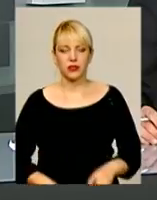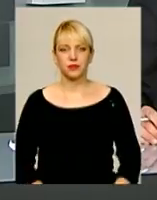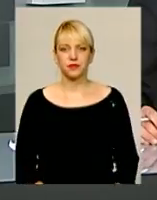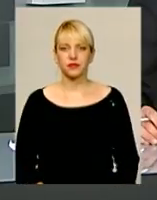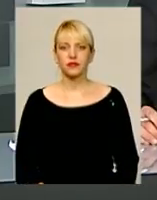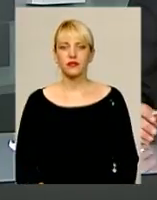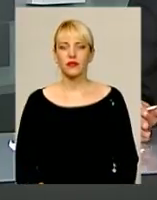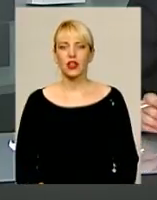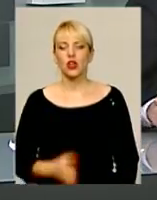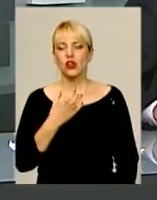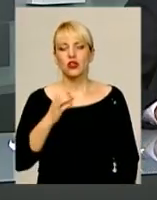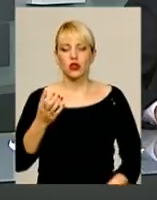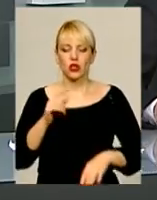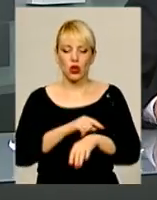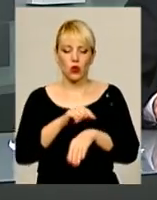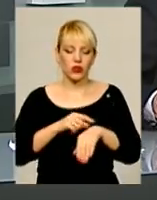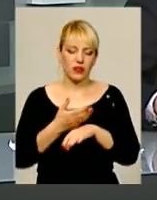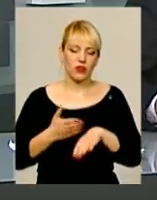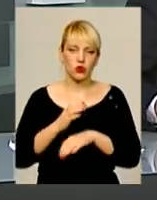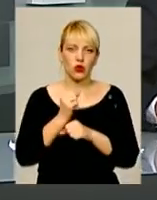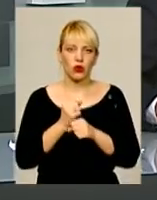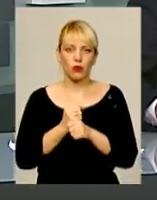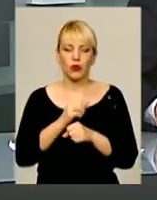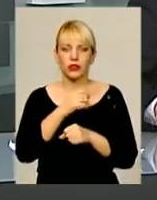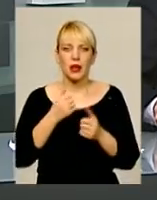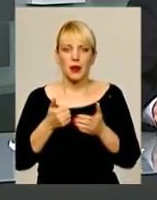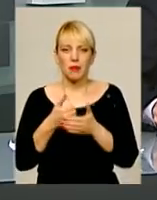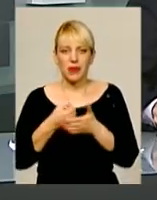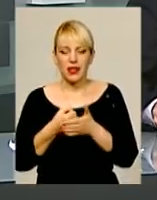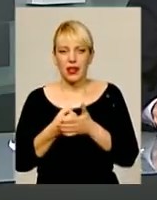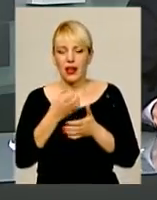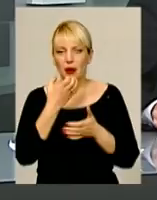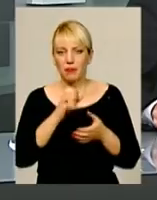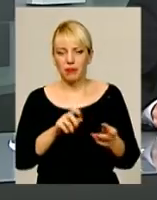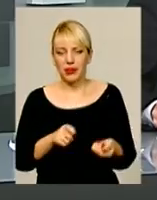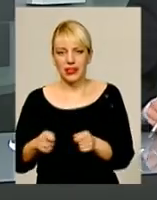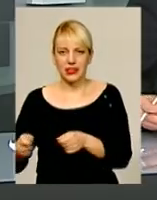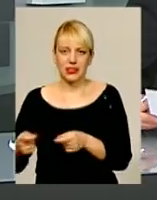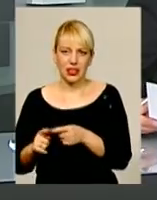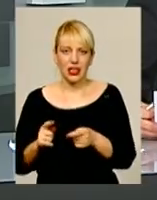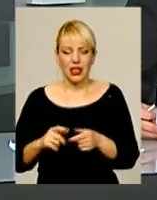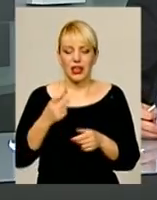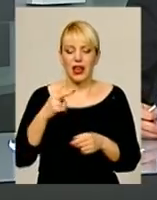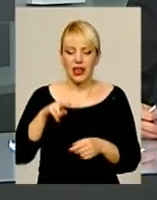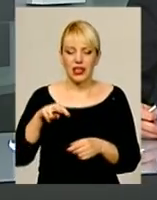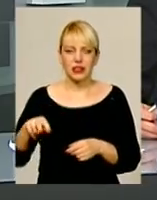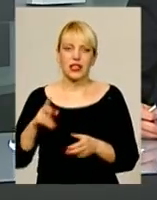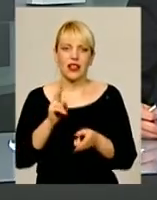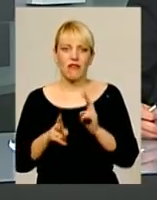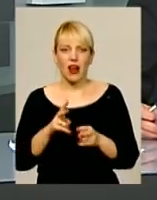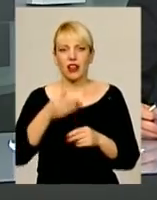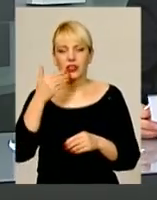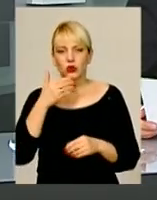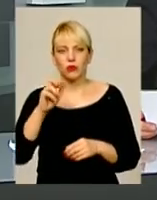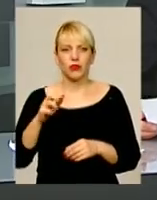Сотні годин важкої роботи біля розпеченої плити, кілограми нарізаних овочів та фруктів, а ще літри наварених бульйонів та